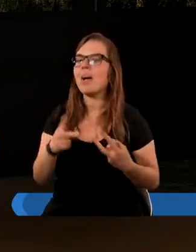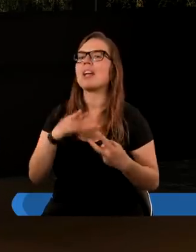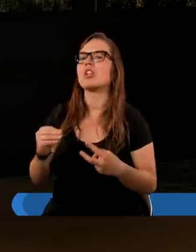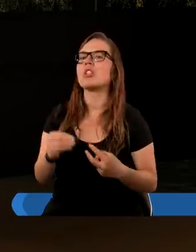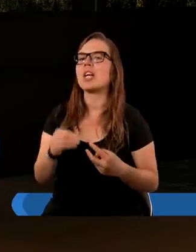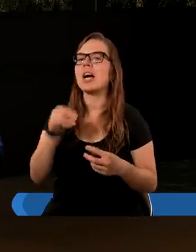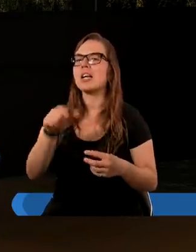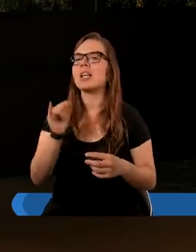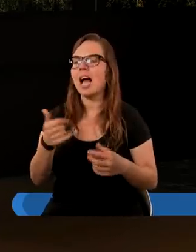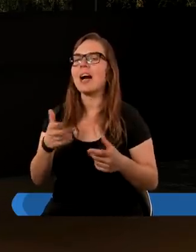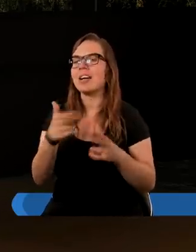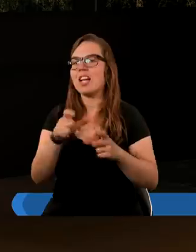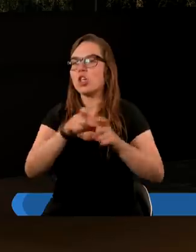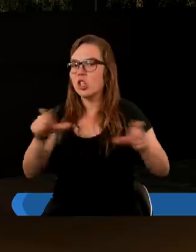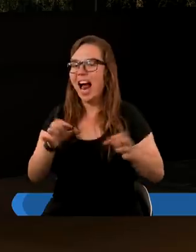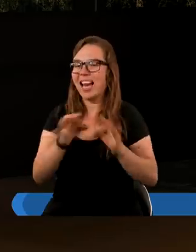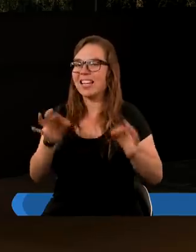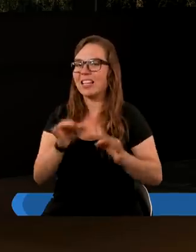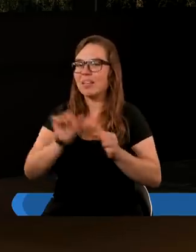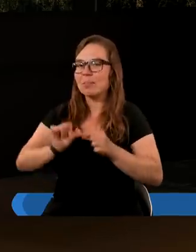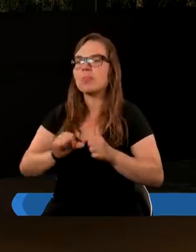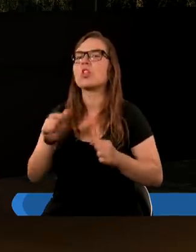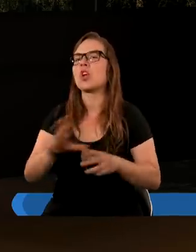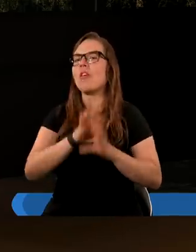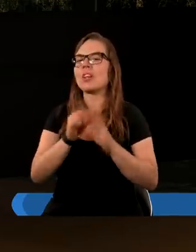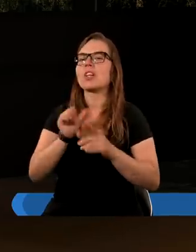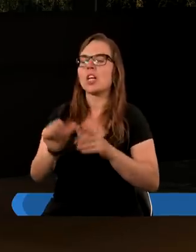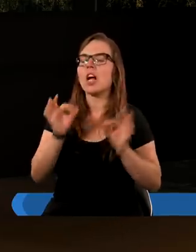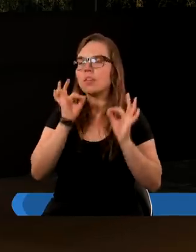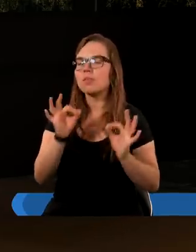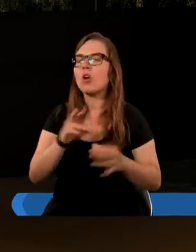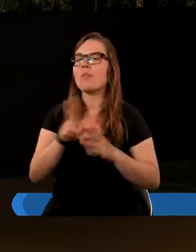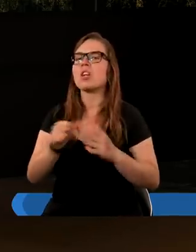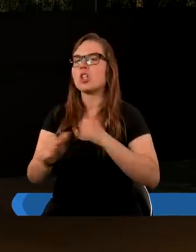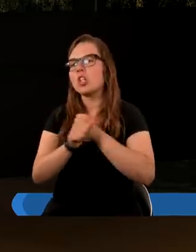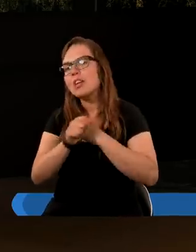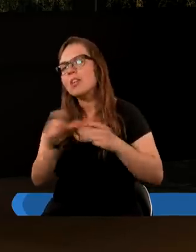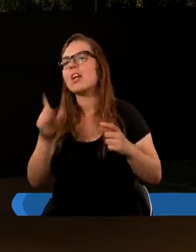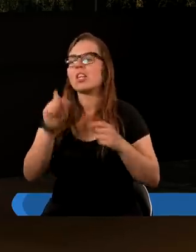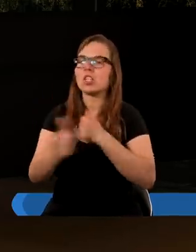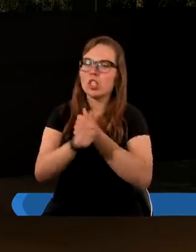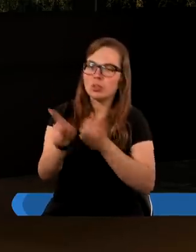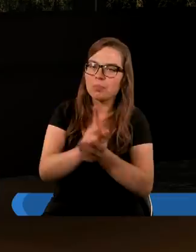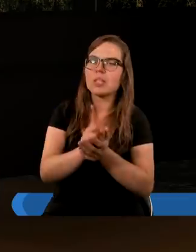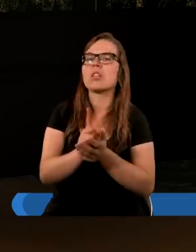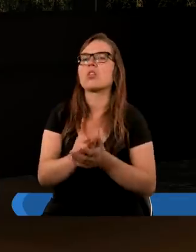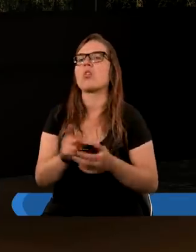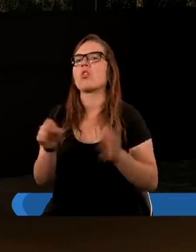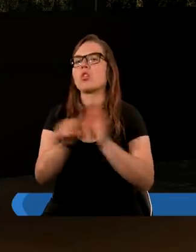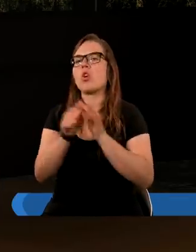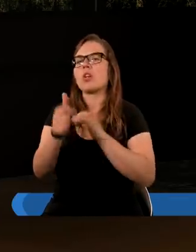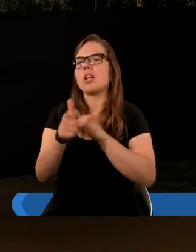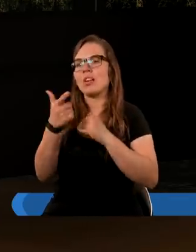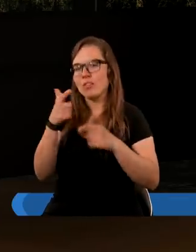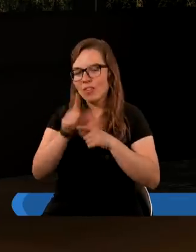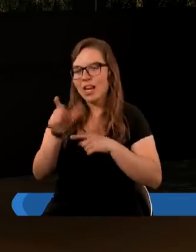kiedy mierzymy czas, wszystko jest w systemie sześćdziesiętnym, czyli mamy na przykład sześćdziesiąt minut, sześćdziesiąt